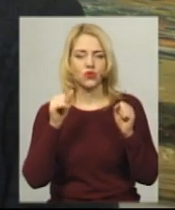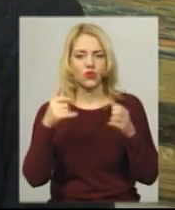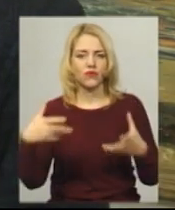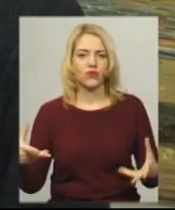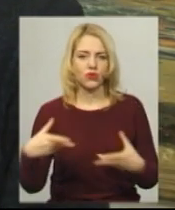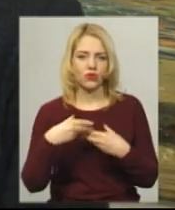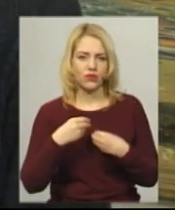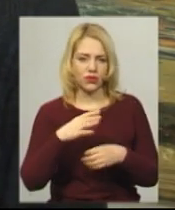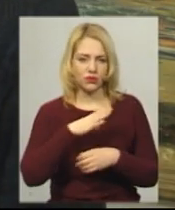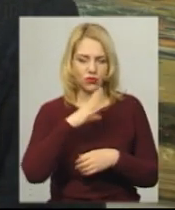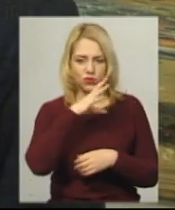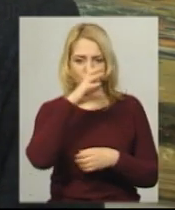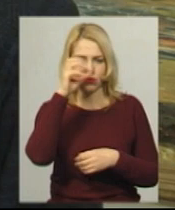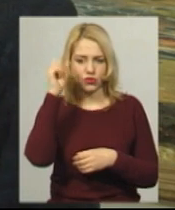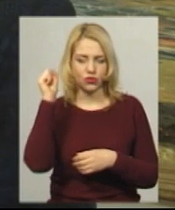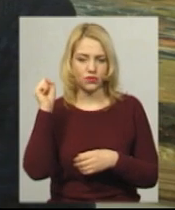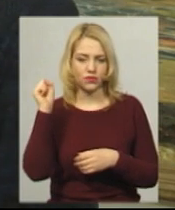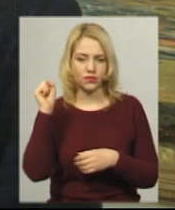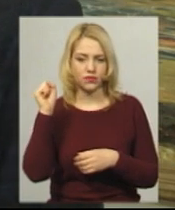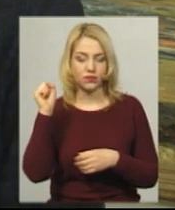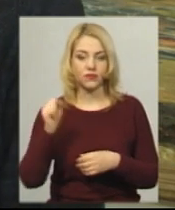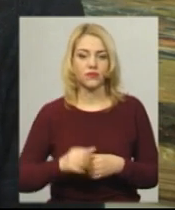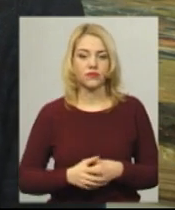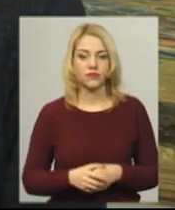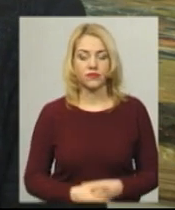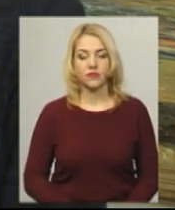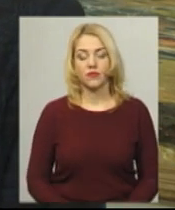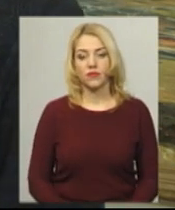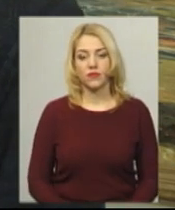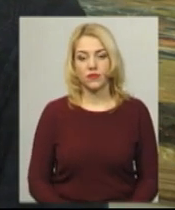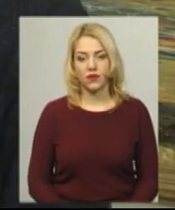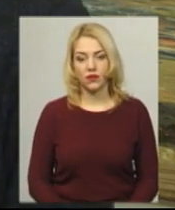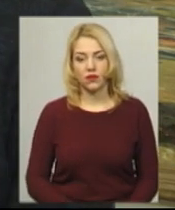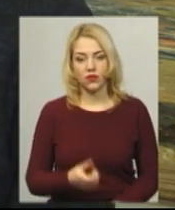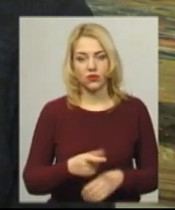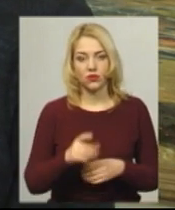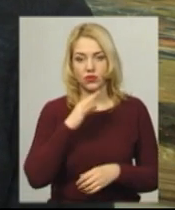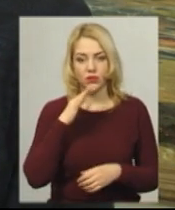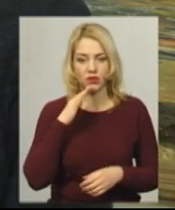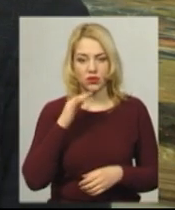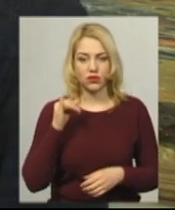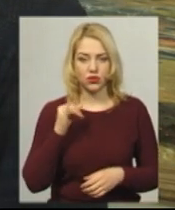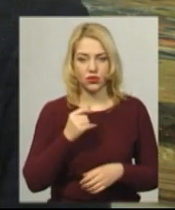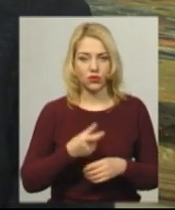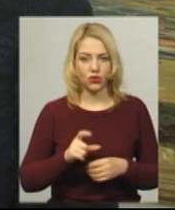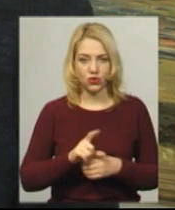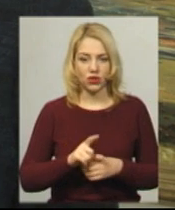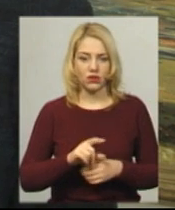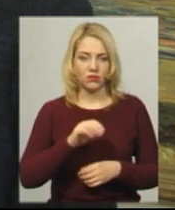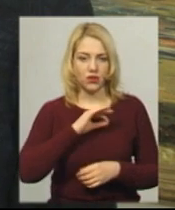працював дуже багато і дуже плідно.